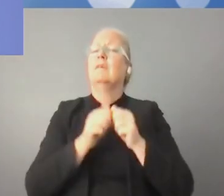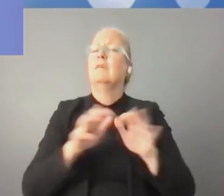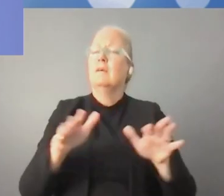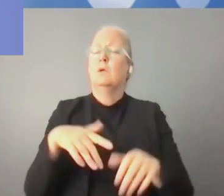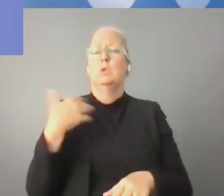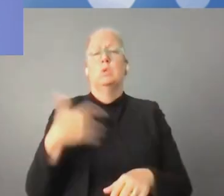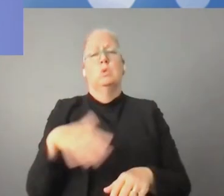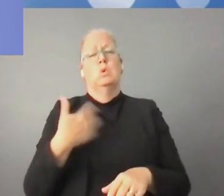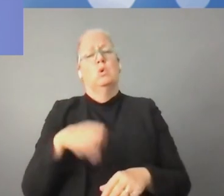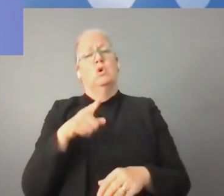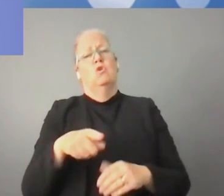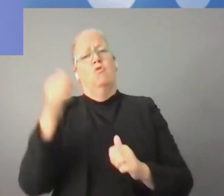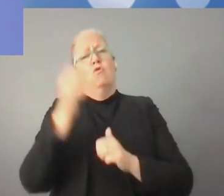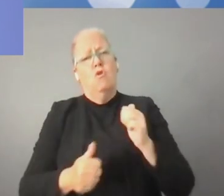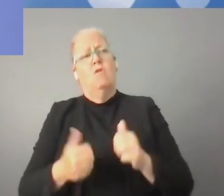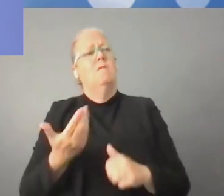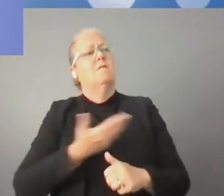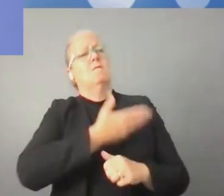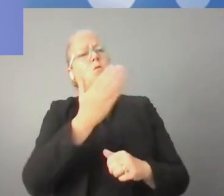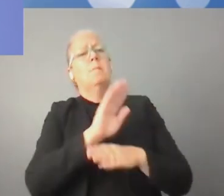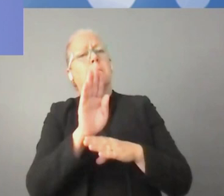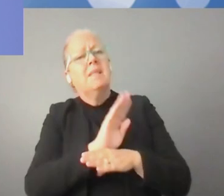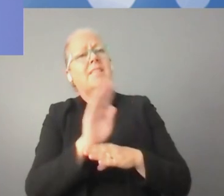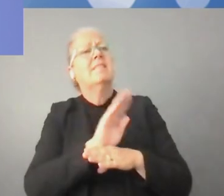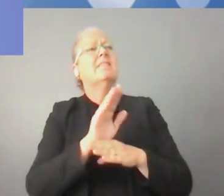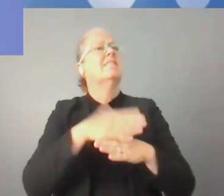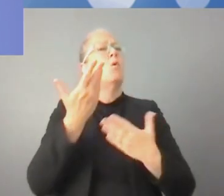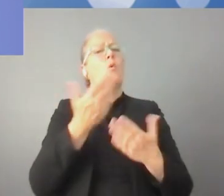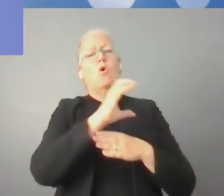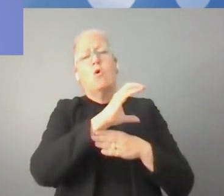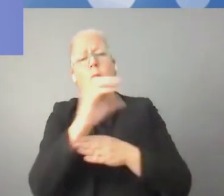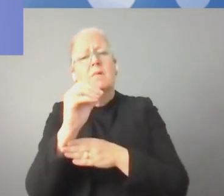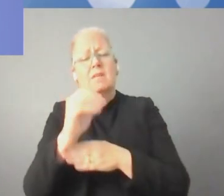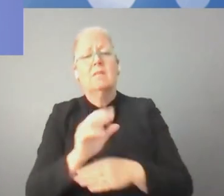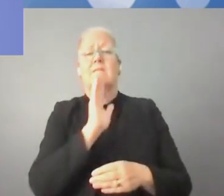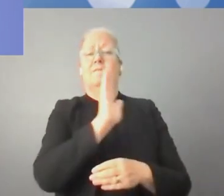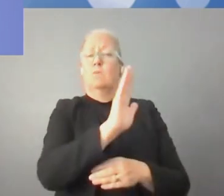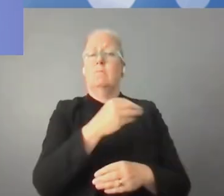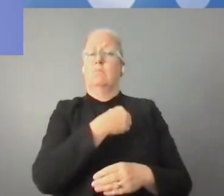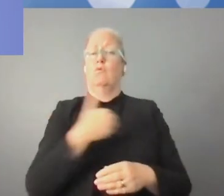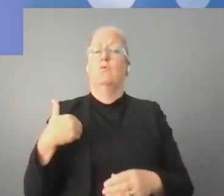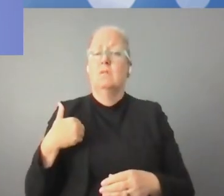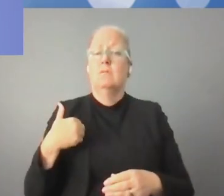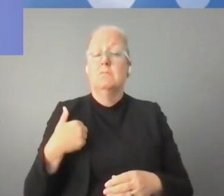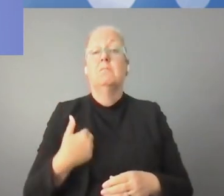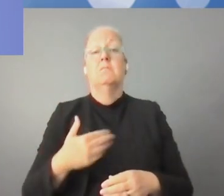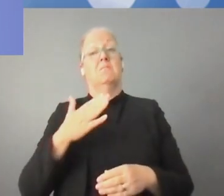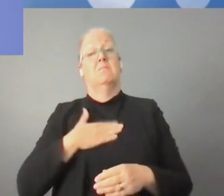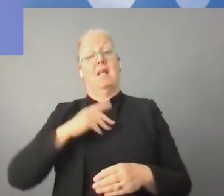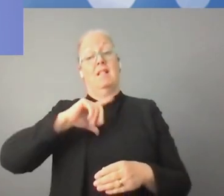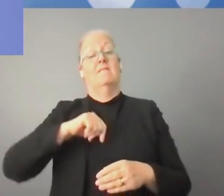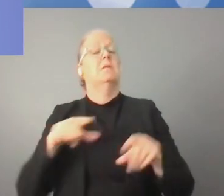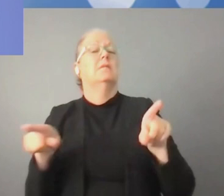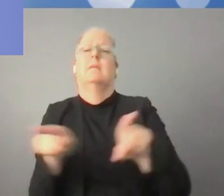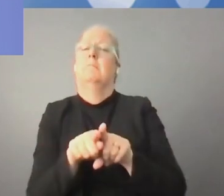أن هناك الوضع الصعب الذي فرضته الجائحة